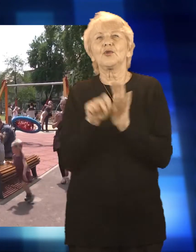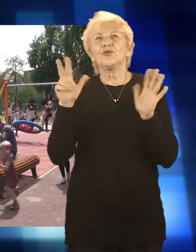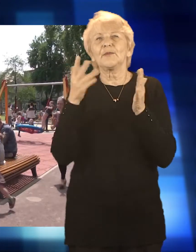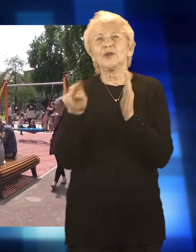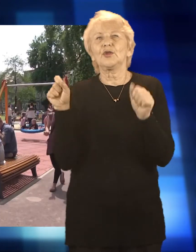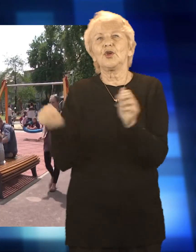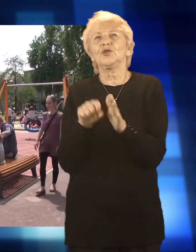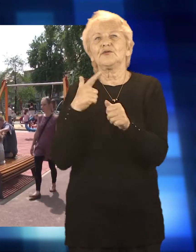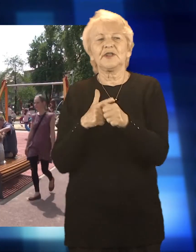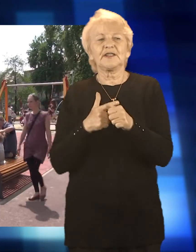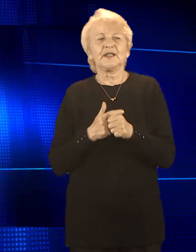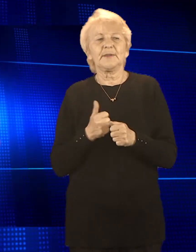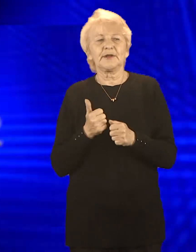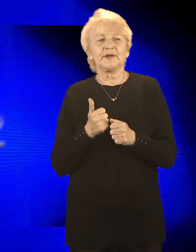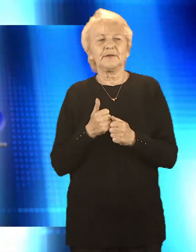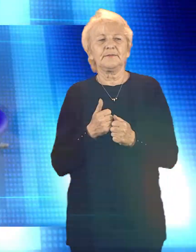18.